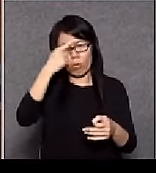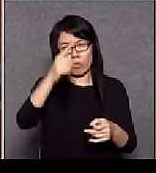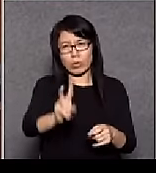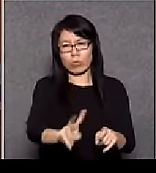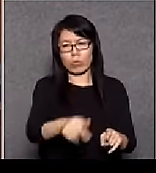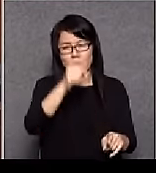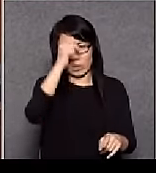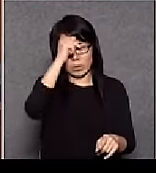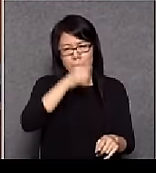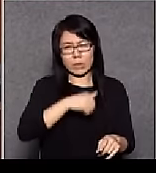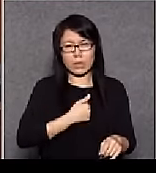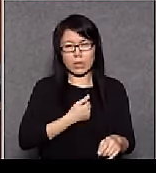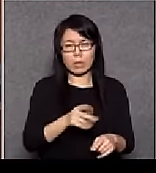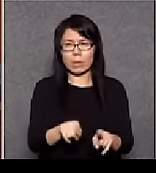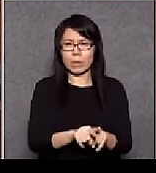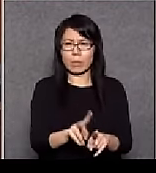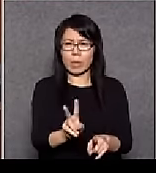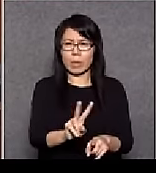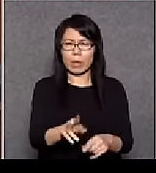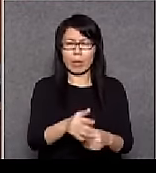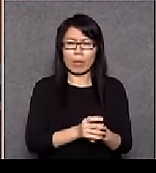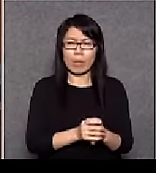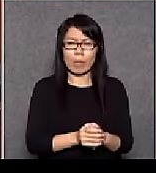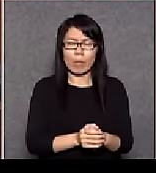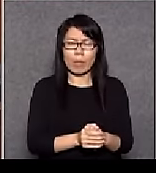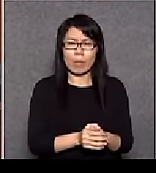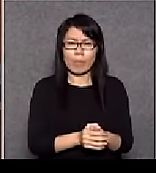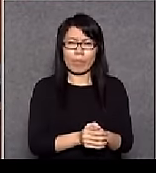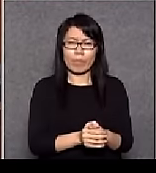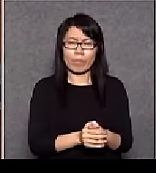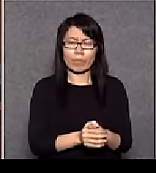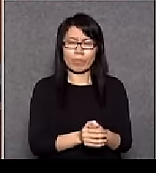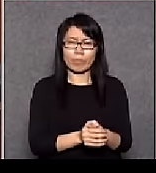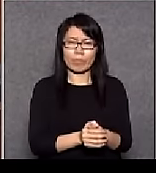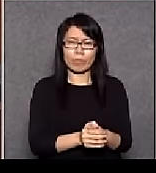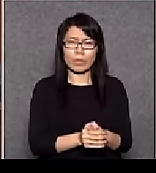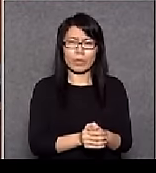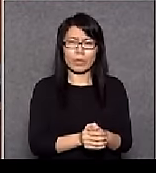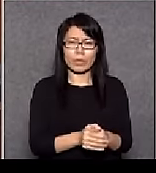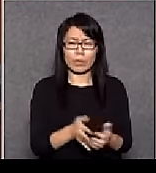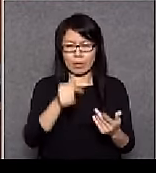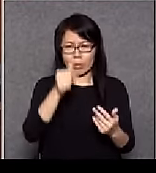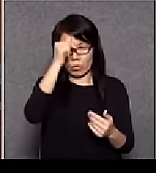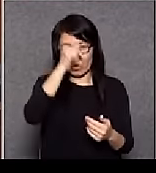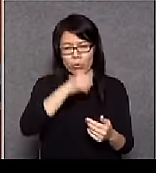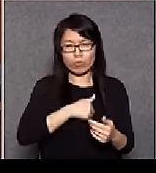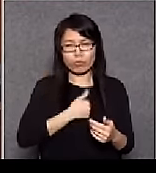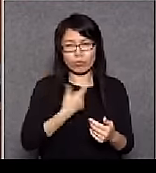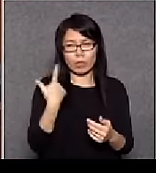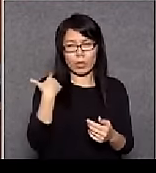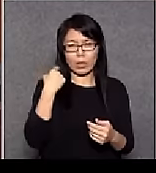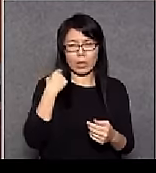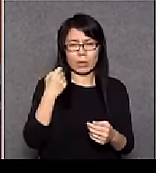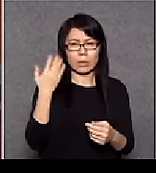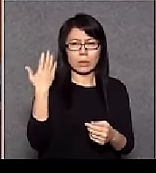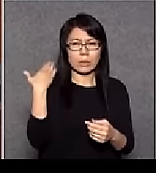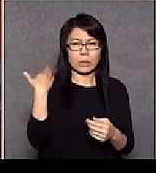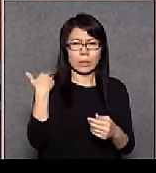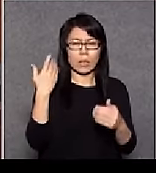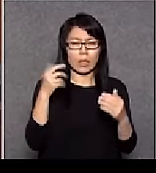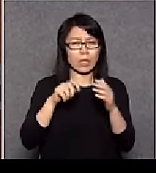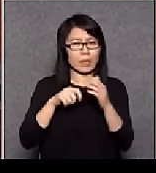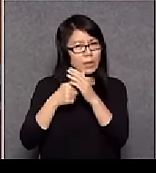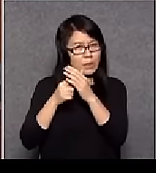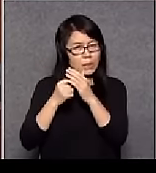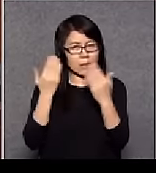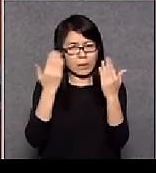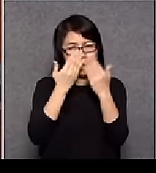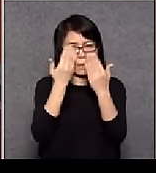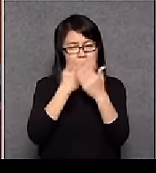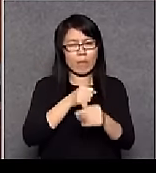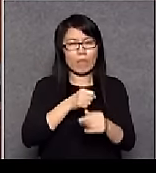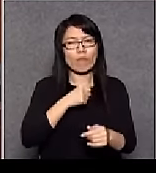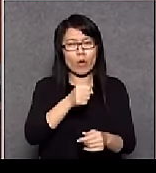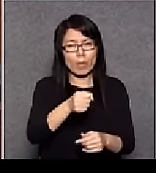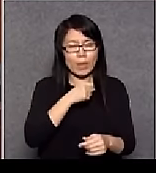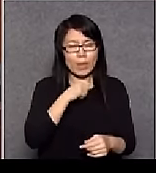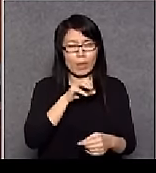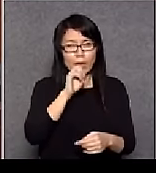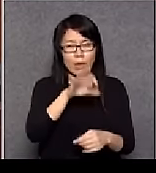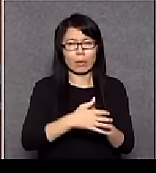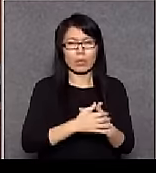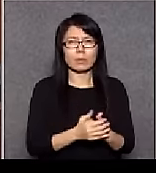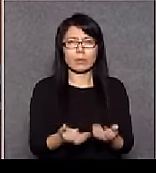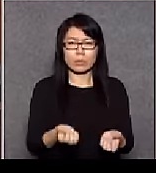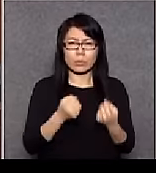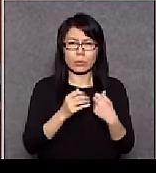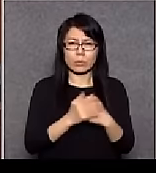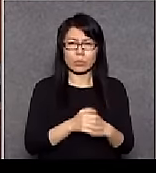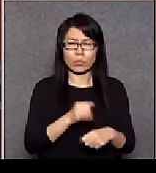但為何梁卓偉醫生呢他最近早兩天在電視台上直作訪問我發覺